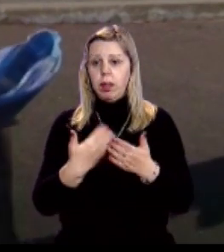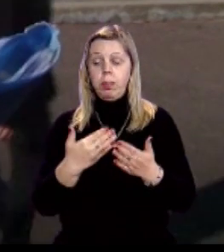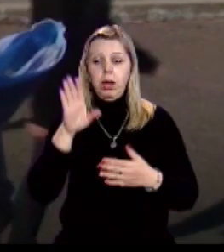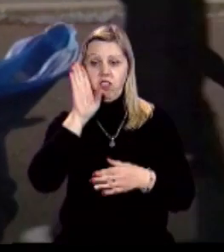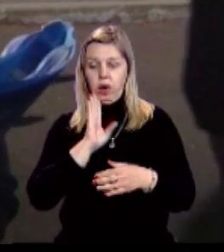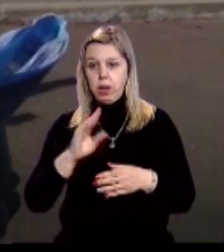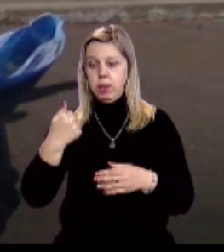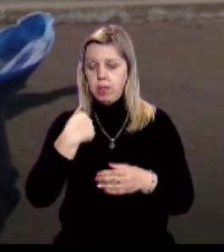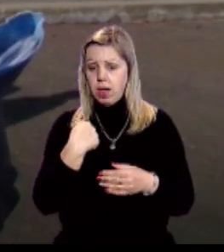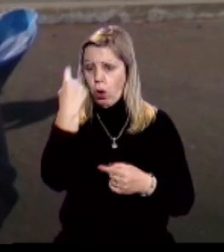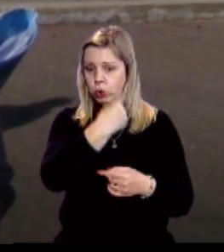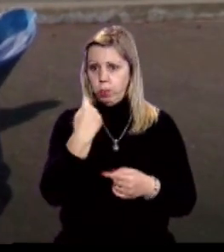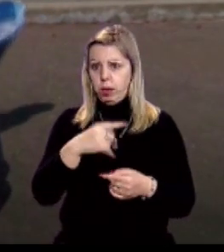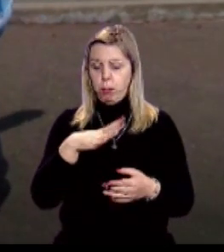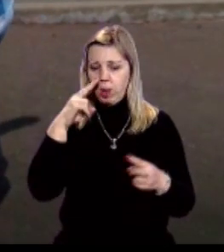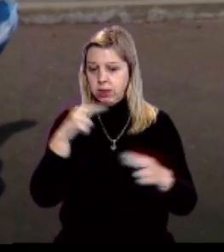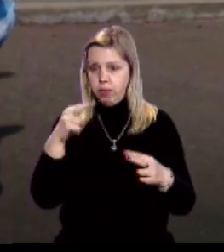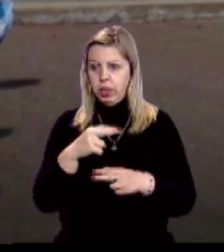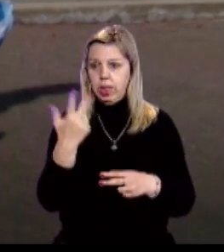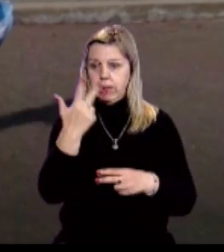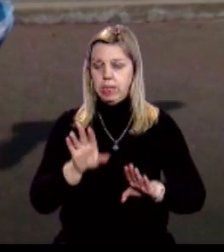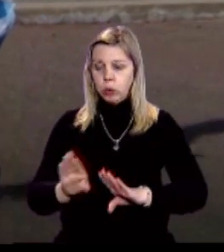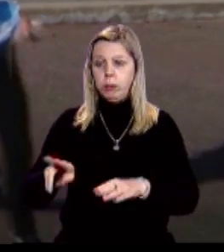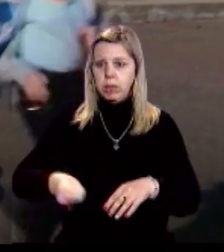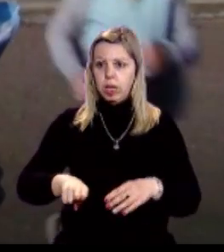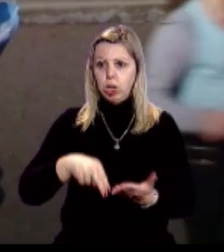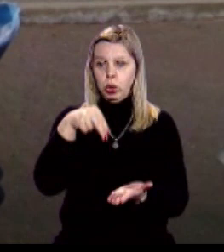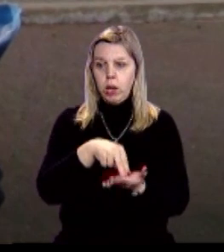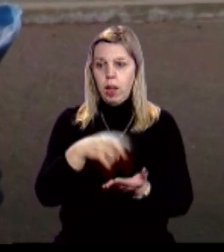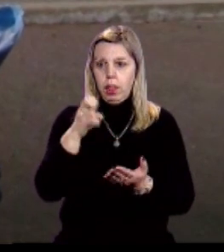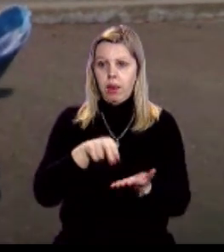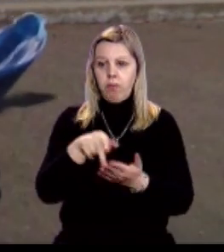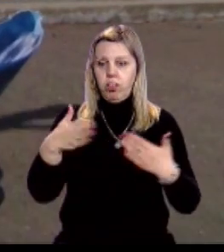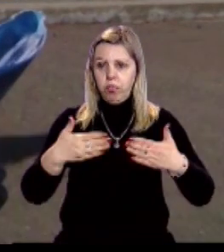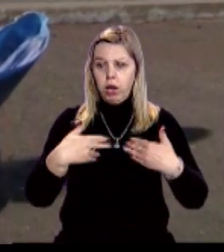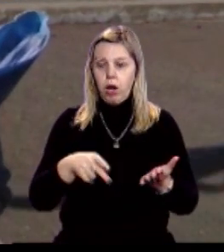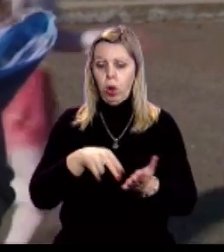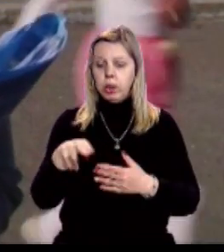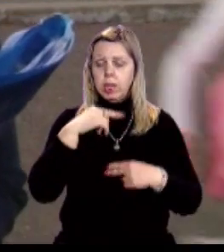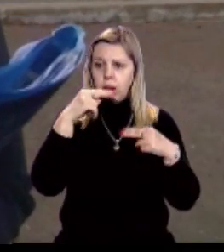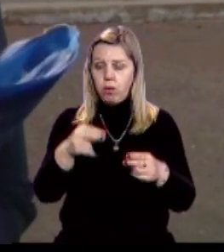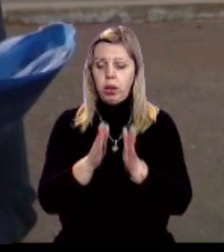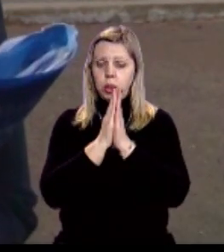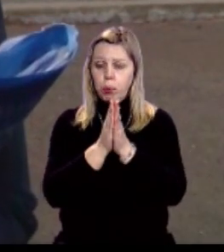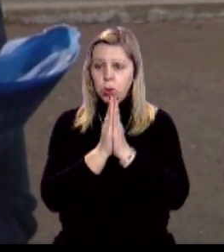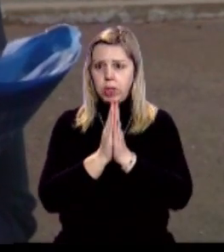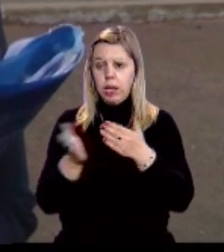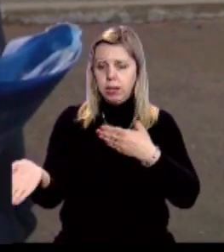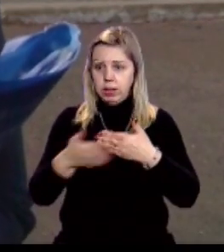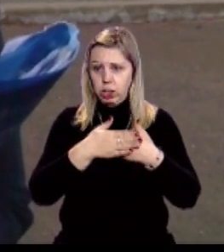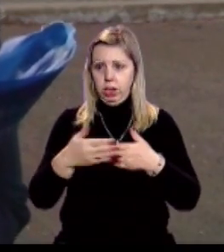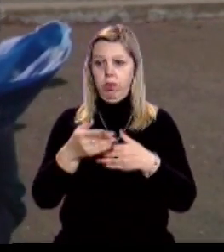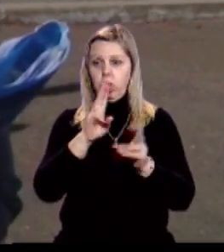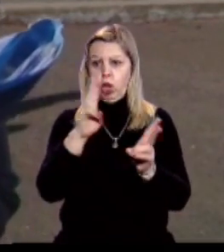вранці я особисто була свідком, три заступники директора стояли на вхідних дверях, робили зауваження, просили зачинити